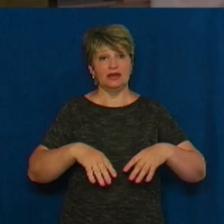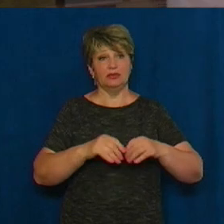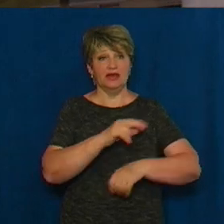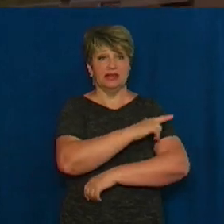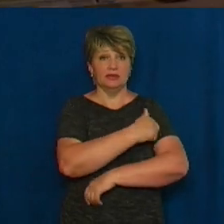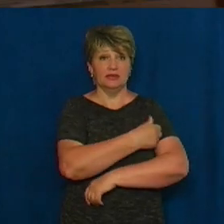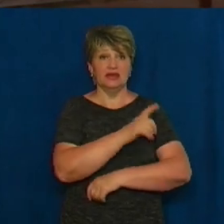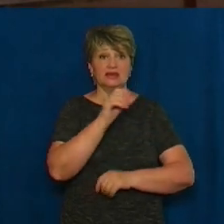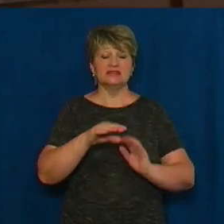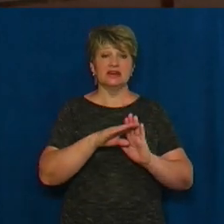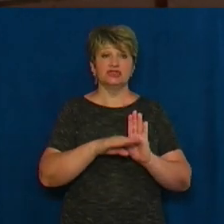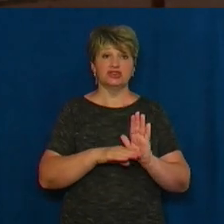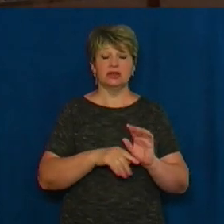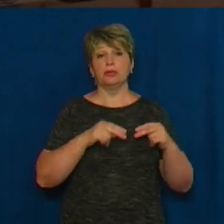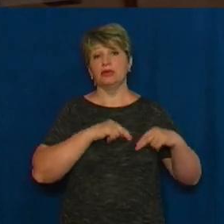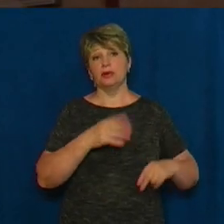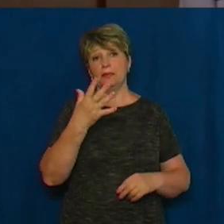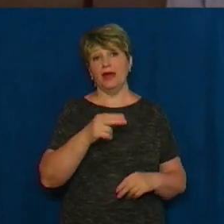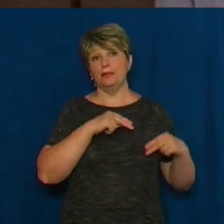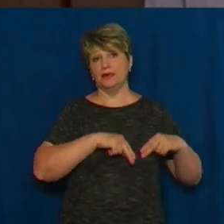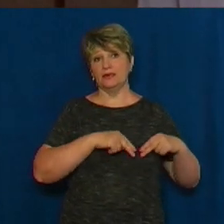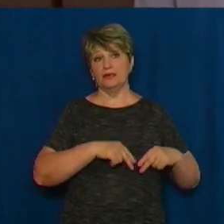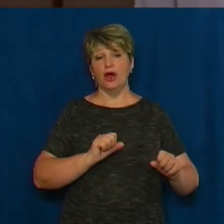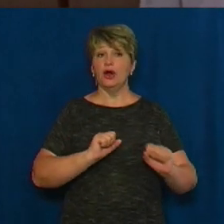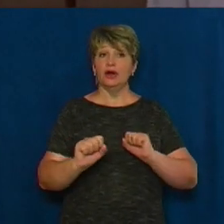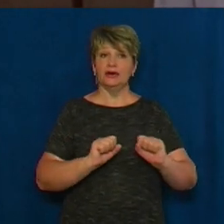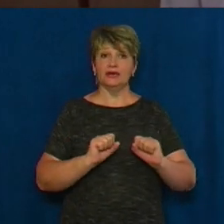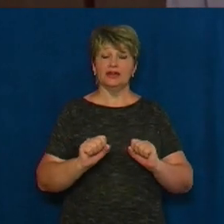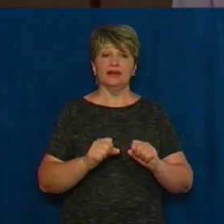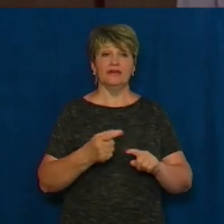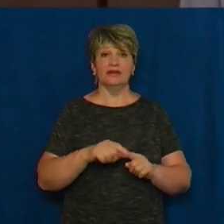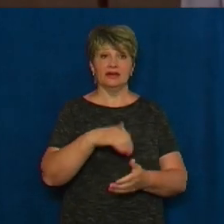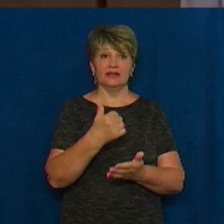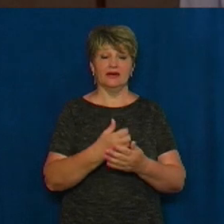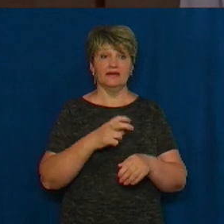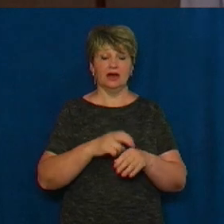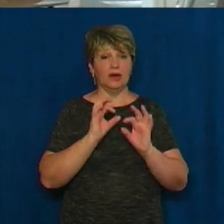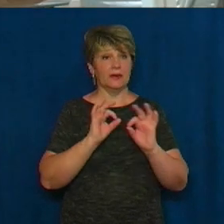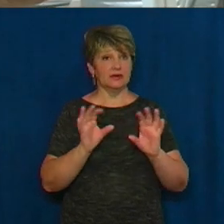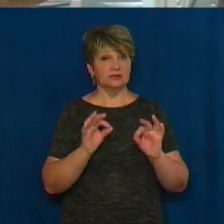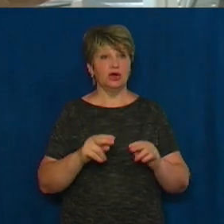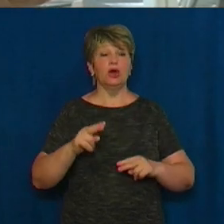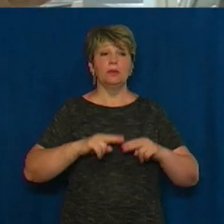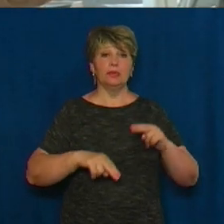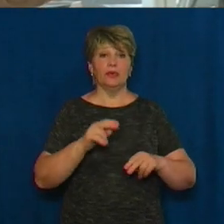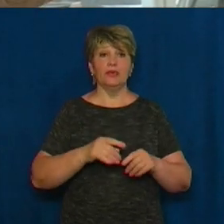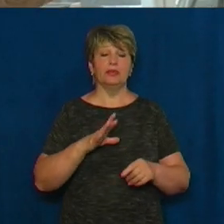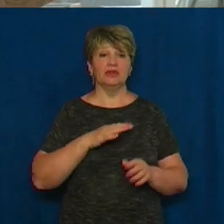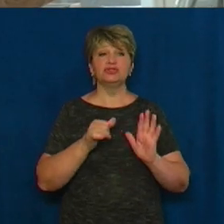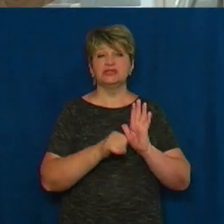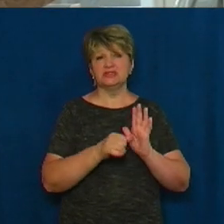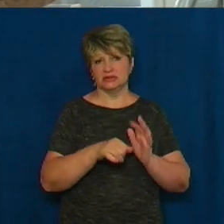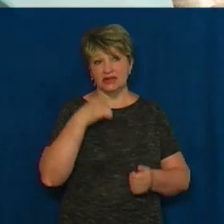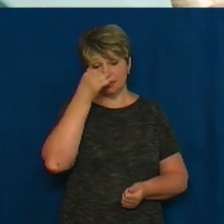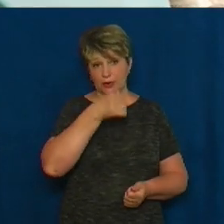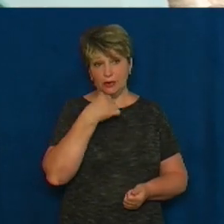За штатом тут 5 працівників. Керівник закладу, лікар Віктор Гапоненко розповідає, будівлю звели у 60-х роках.